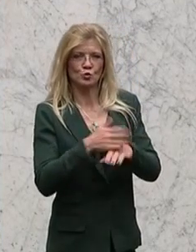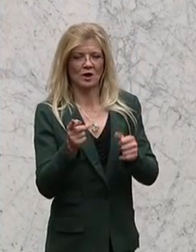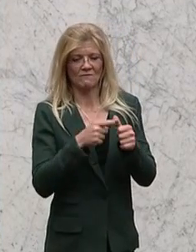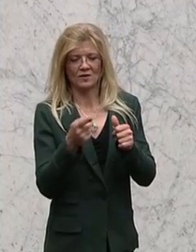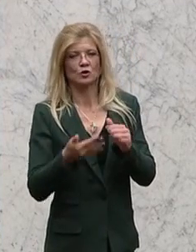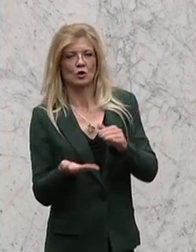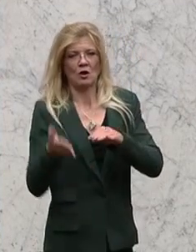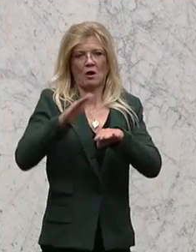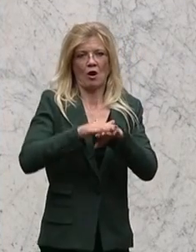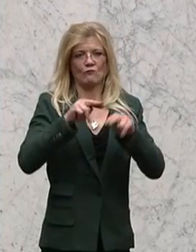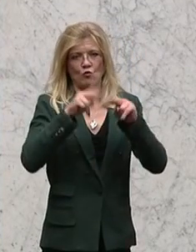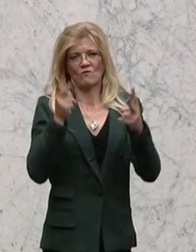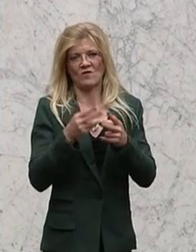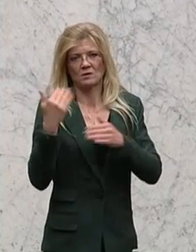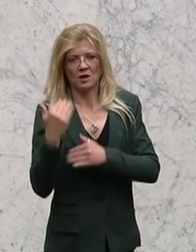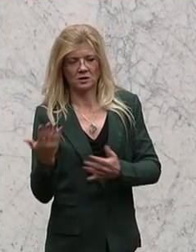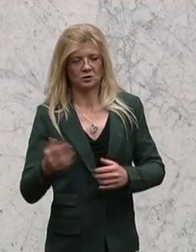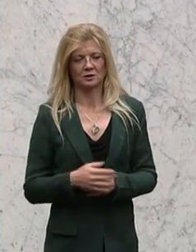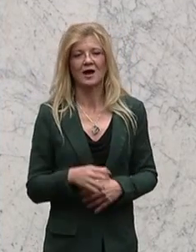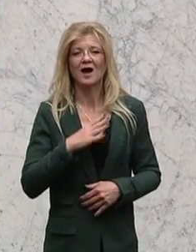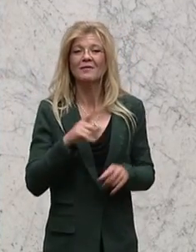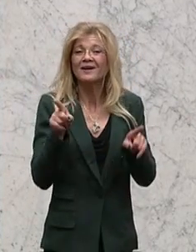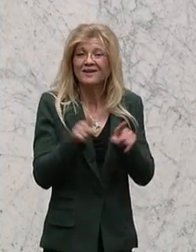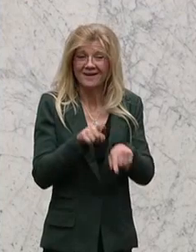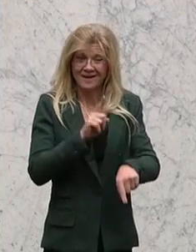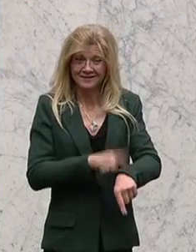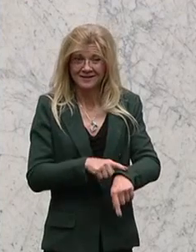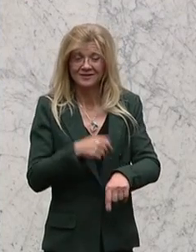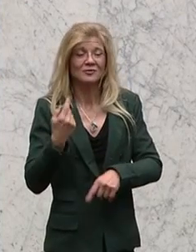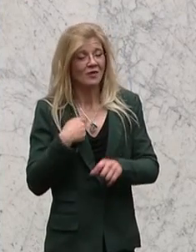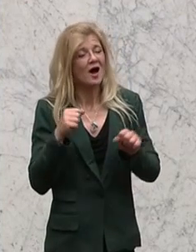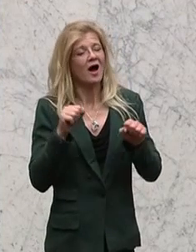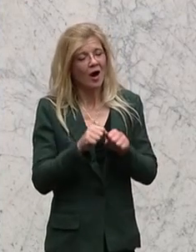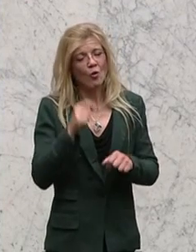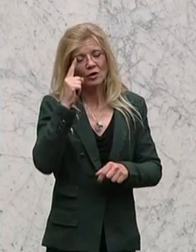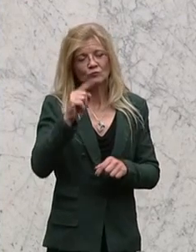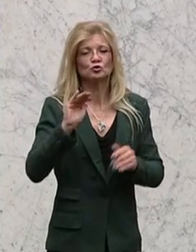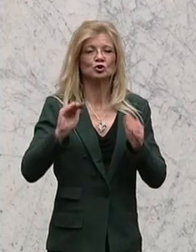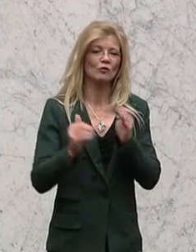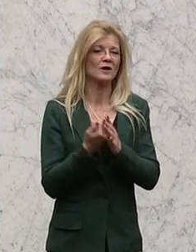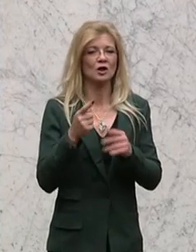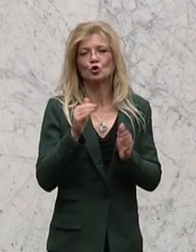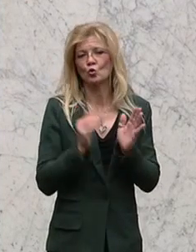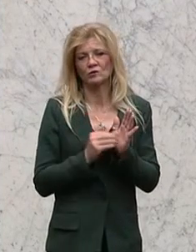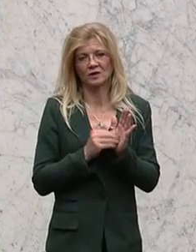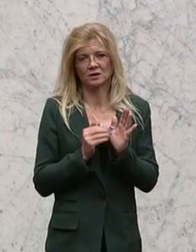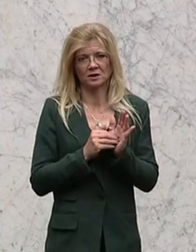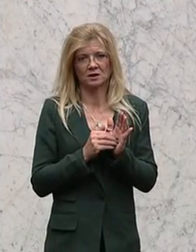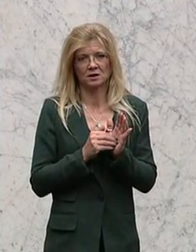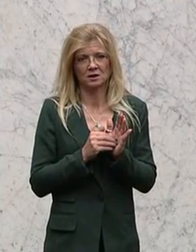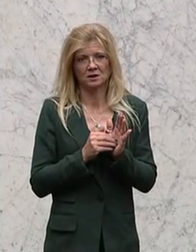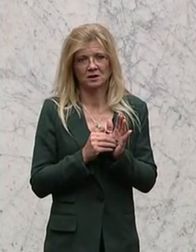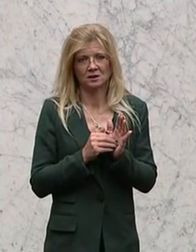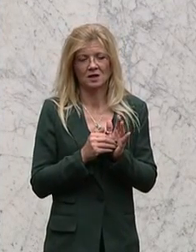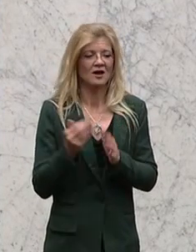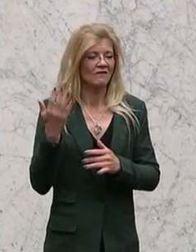Gleichzeitig ist es auch so gewesen, dass wir gewusst haben, dass eine Novellierung notwendig ist. Und die Frage war,